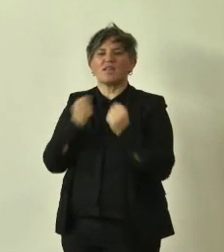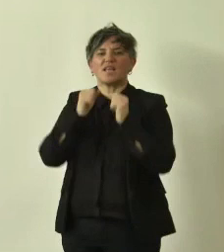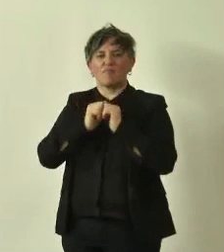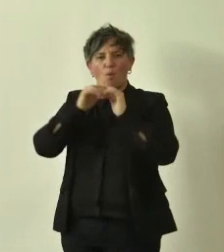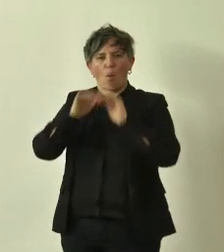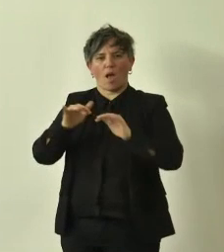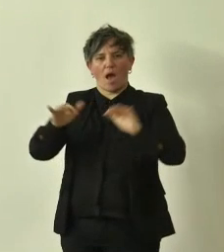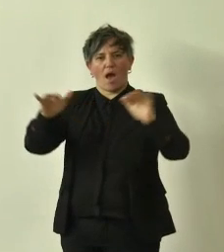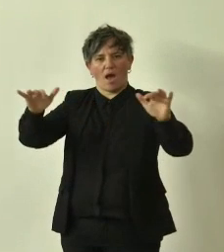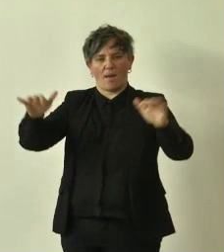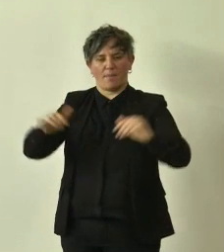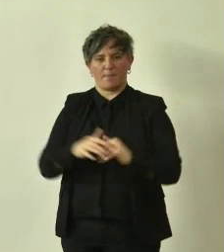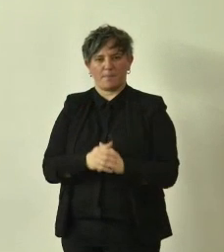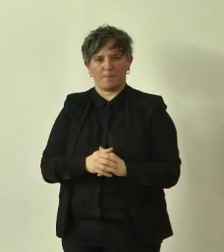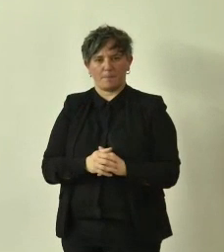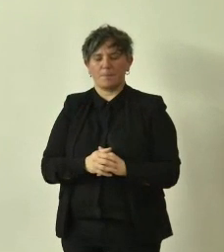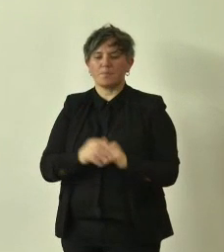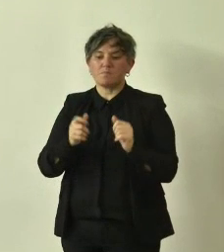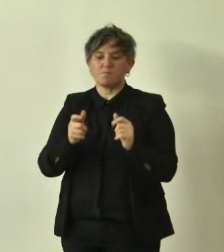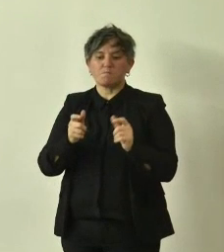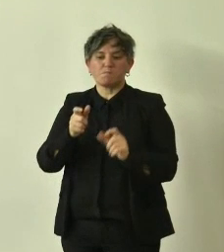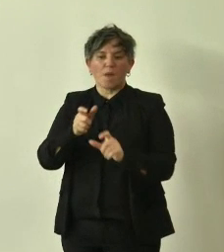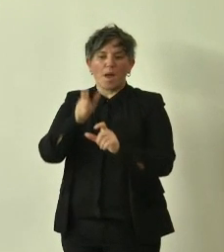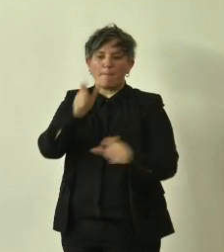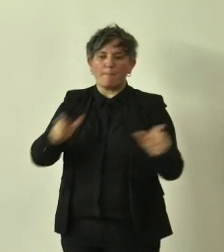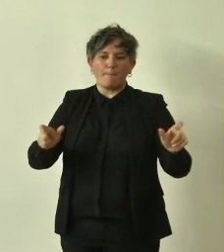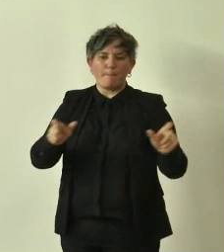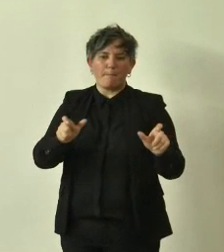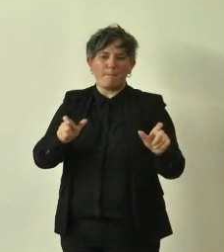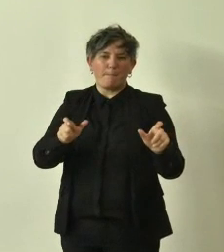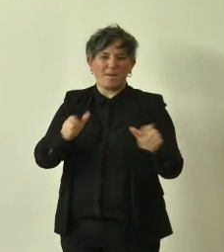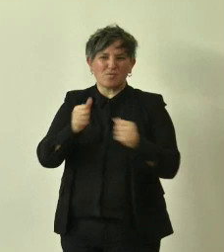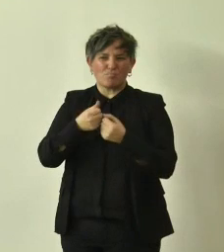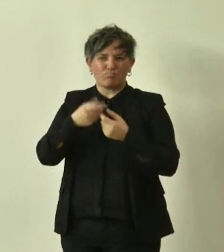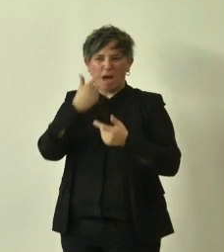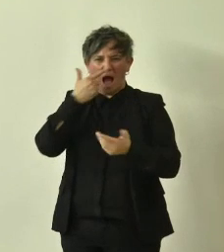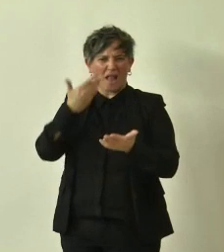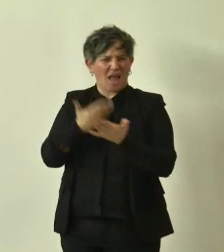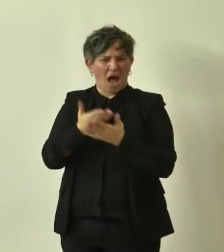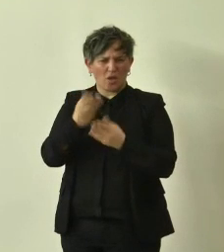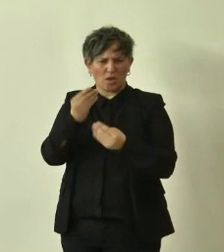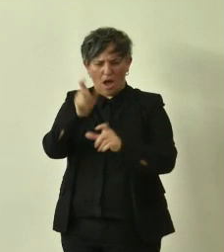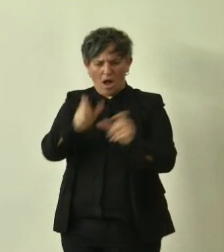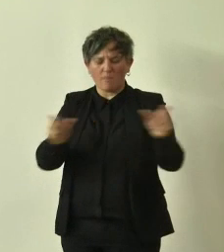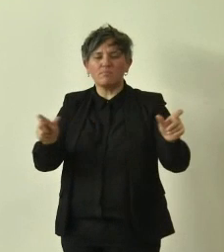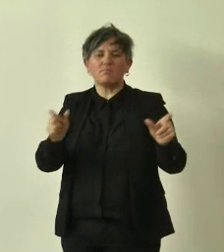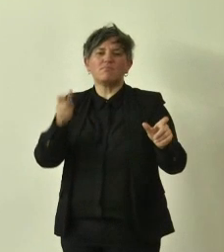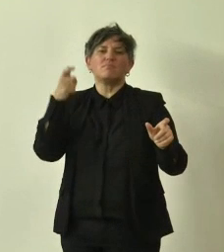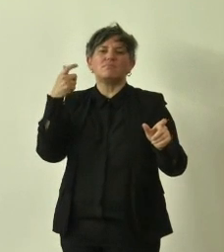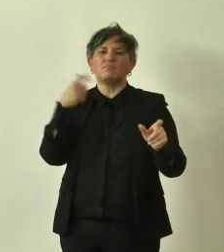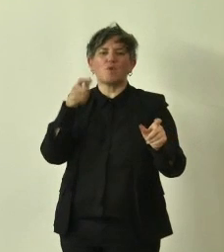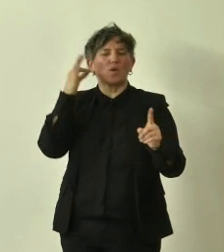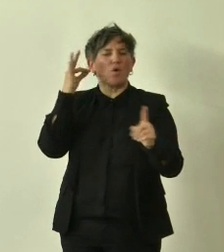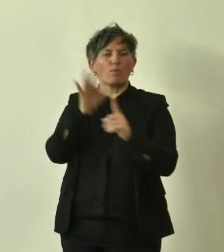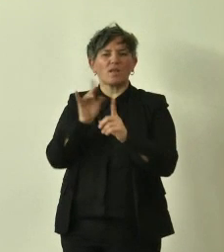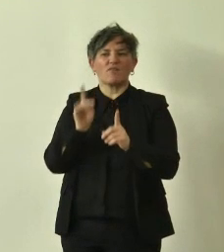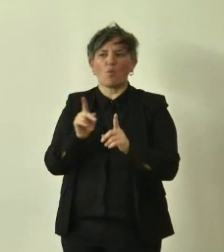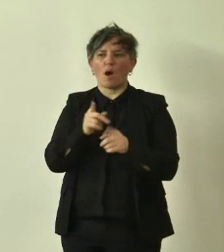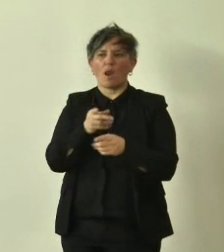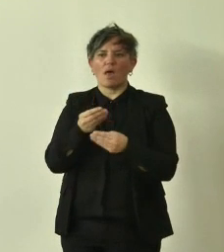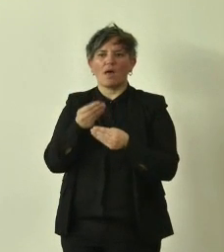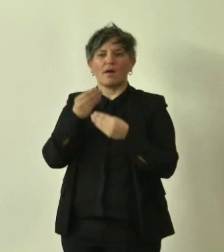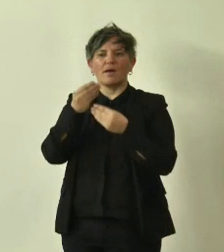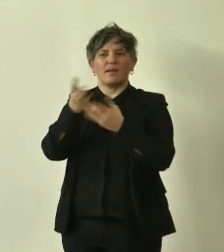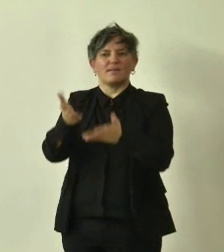pubblico più allargato possibile per far passare per cominciare a far passare l'interesse